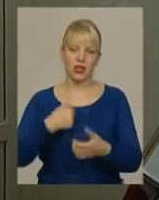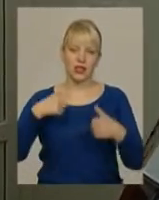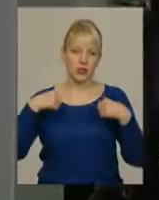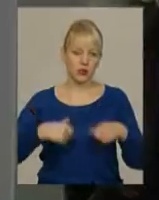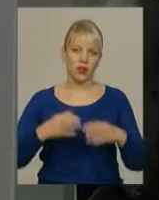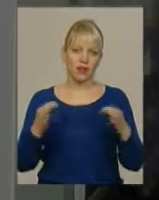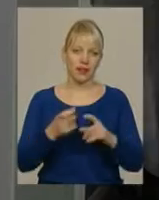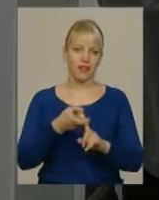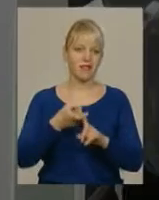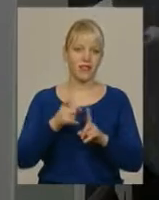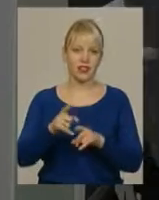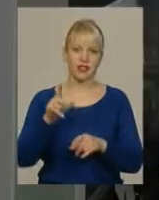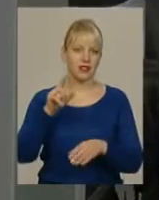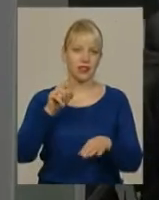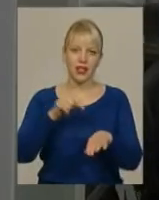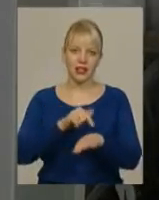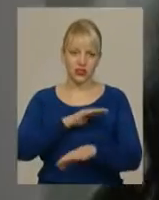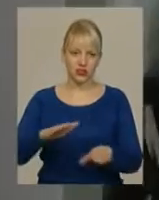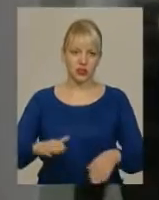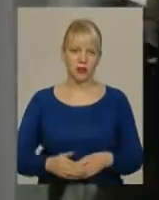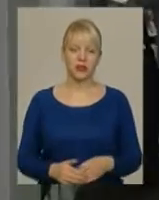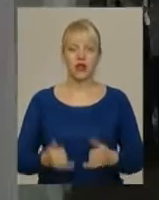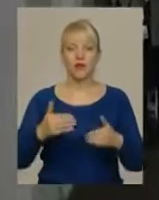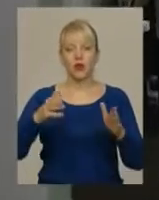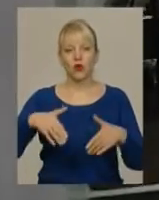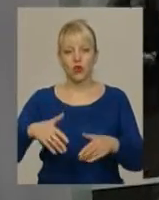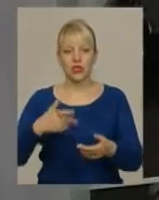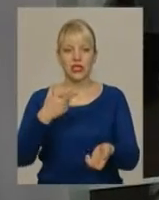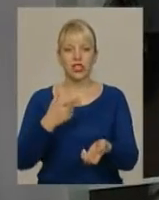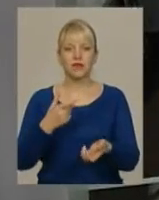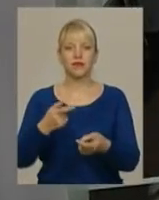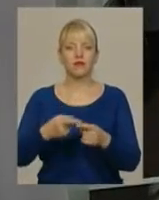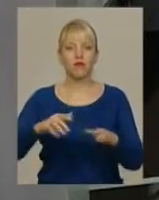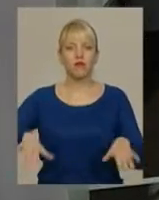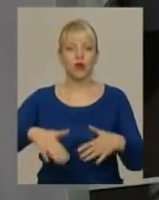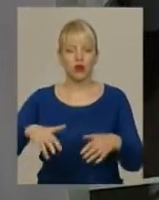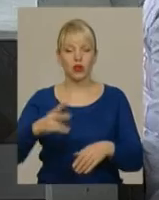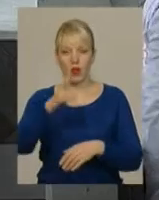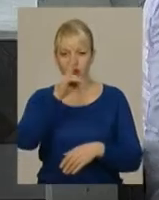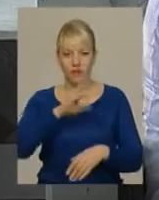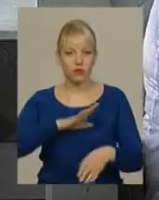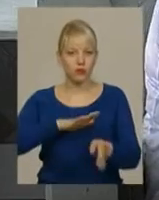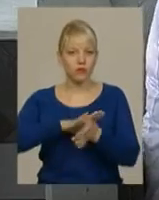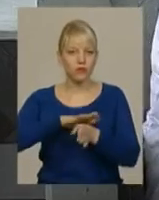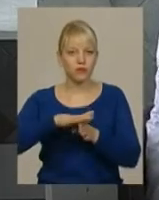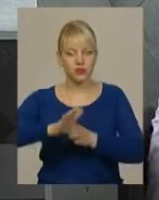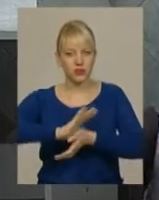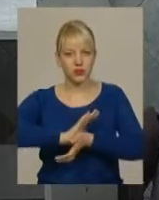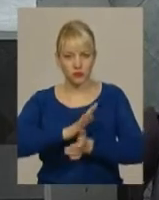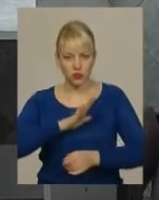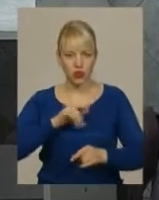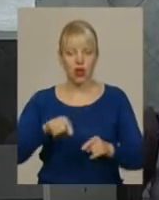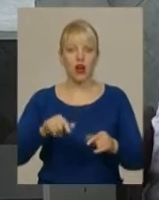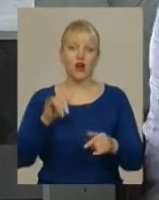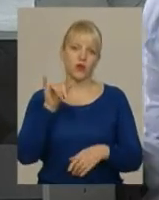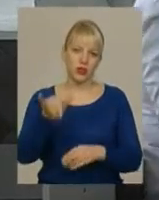не зачепить. Коридор біля кабінету щеплень сьогодні напівпорожній. Не те, що кожного дня протягом двох місяців, зізнається медична сестра. І пояснює, в них